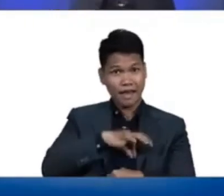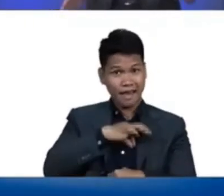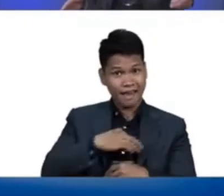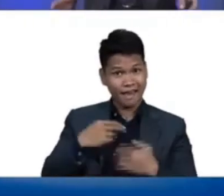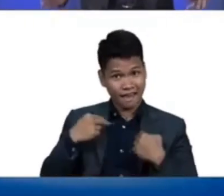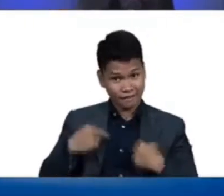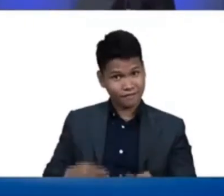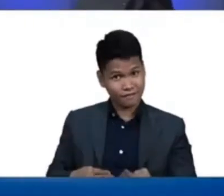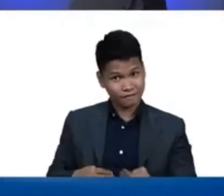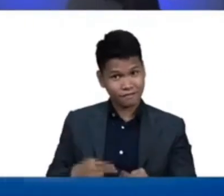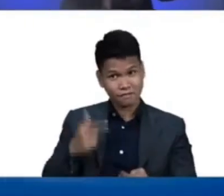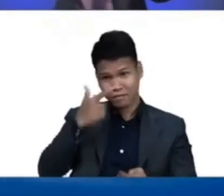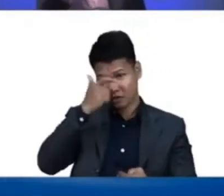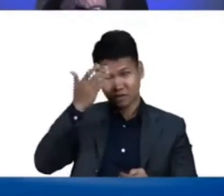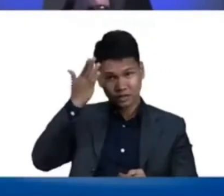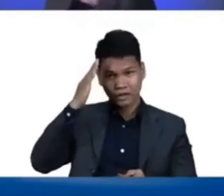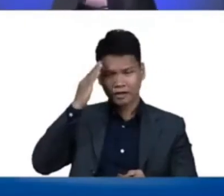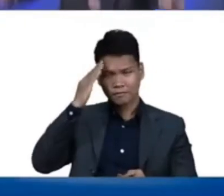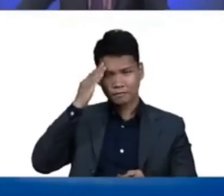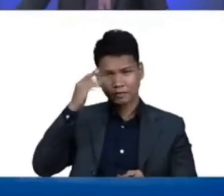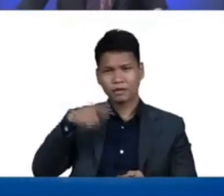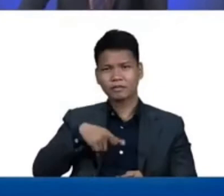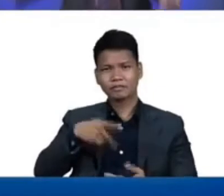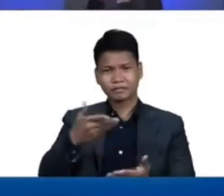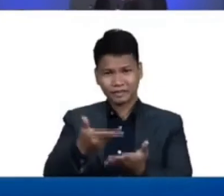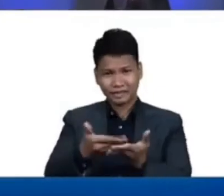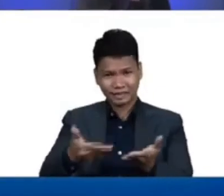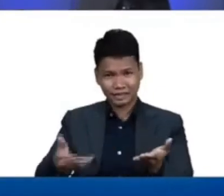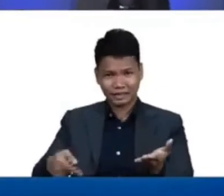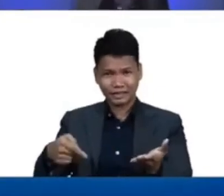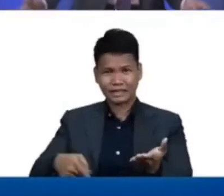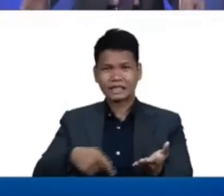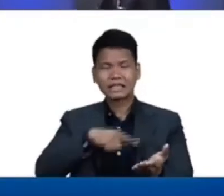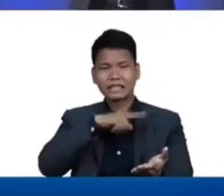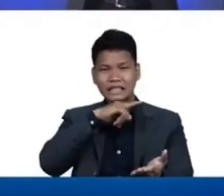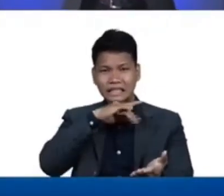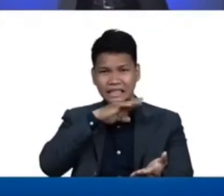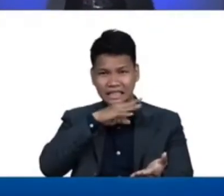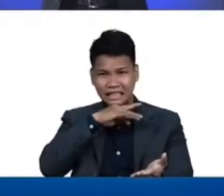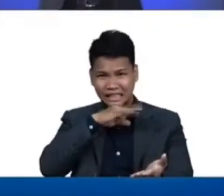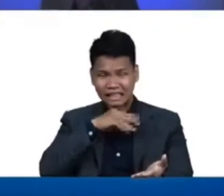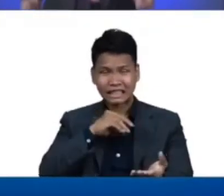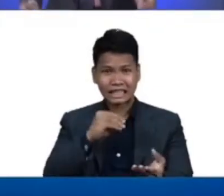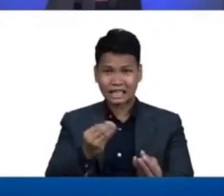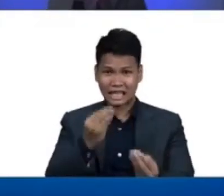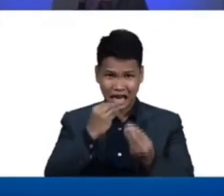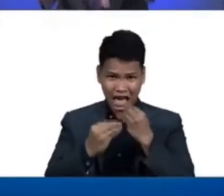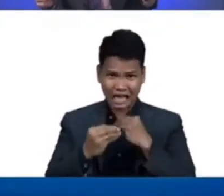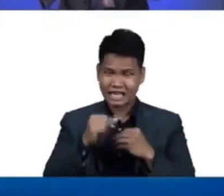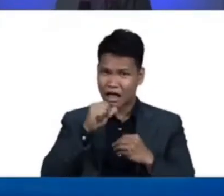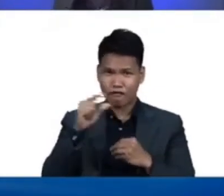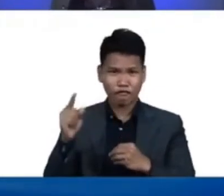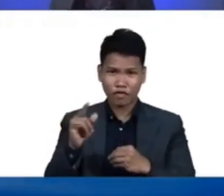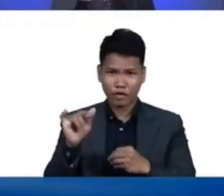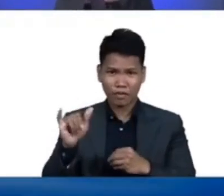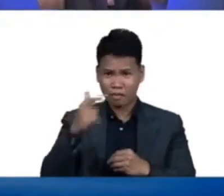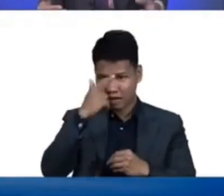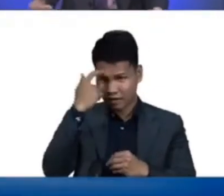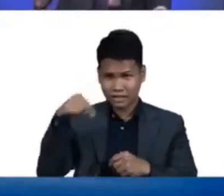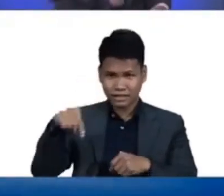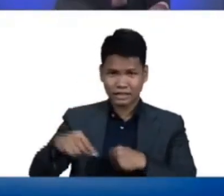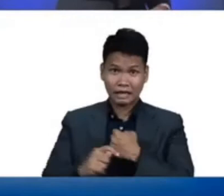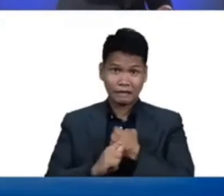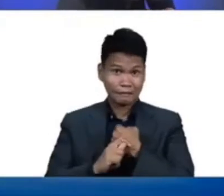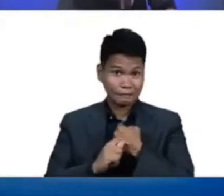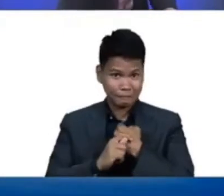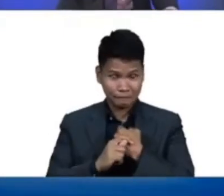alam ng Diyos ng pagkain ng mga bagay na ito ay hindi forever bagkos ito lamang ay temporary